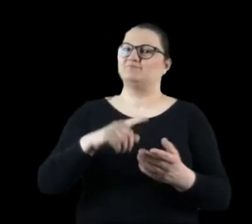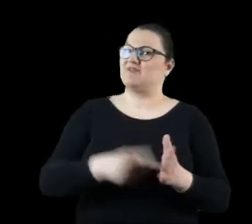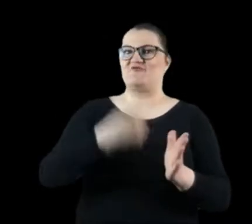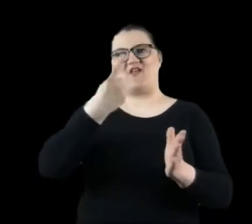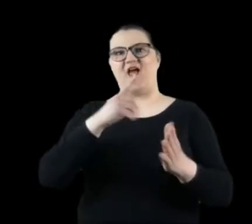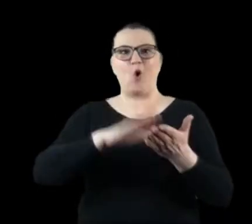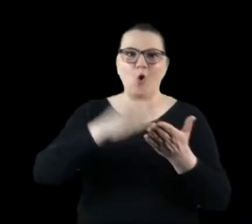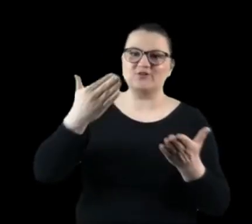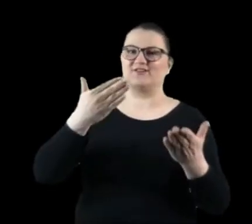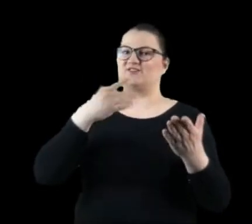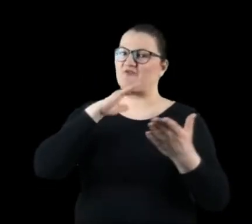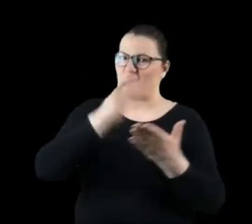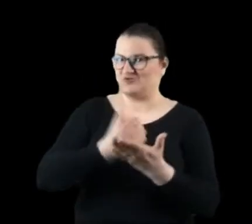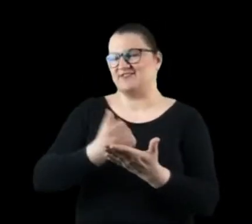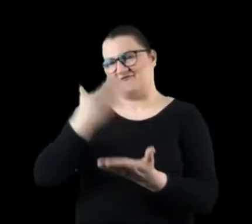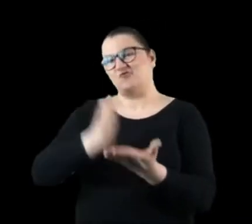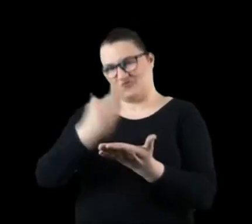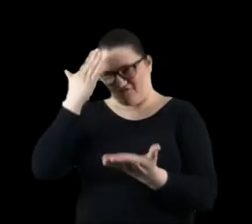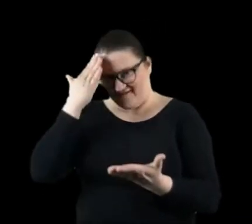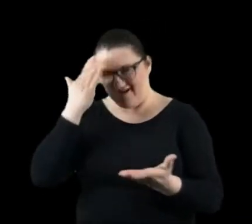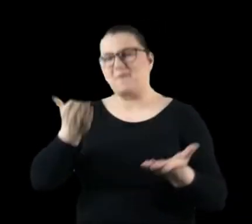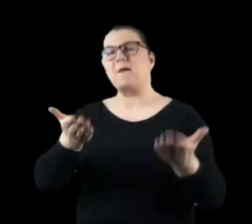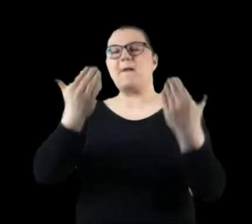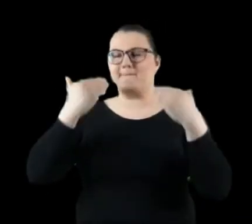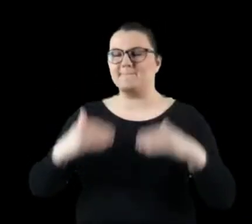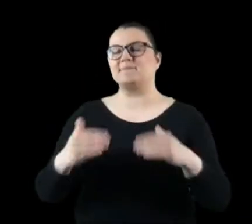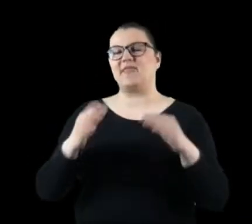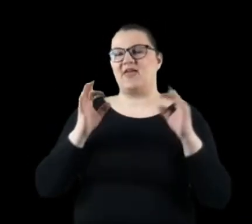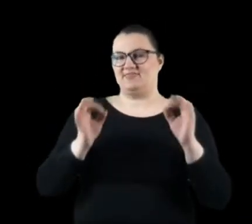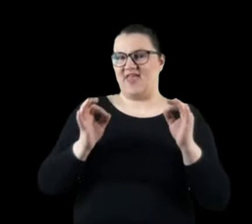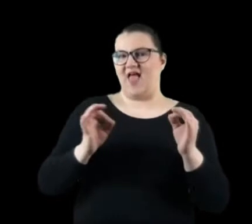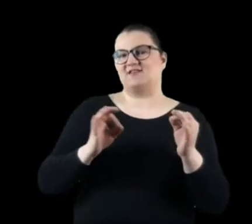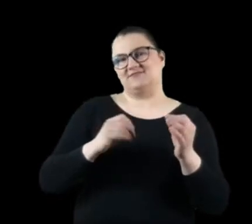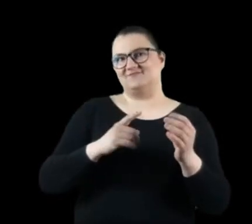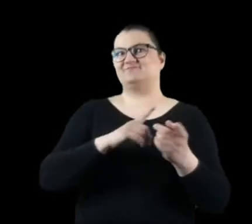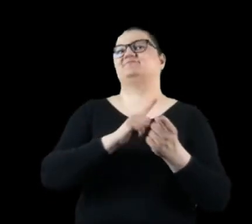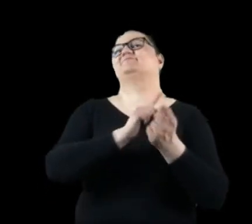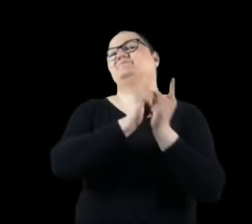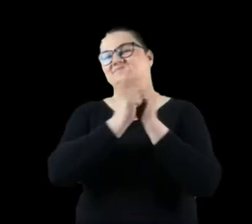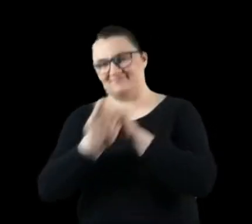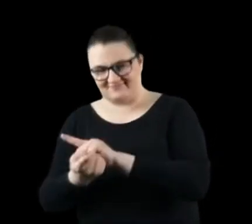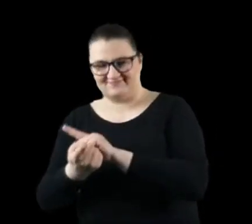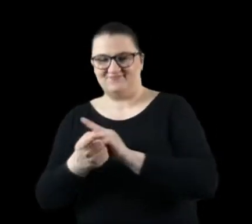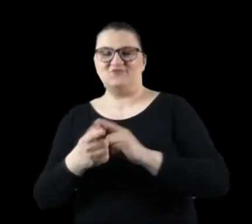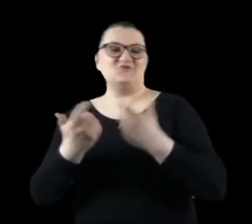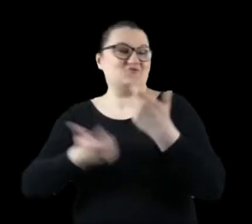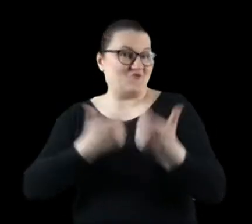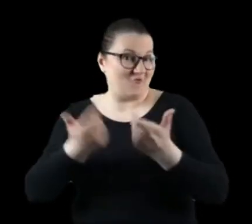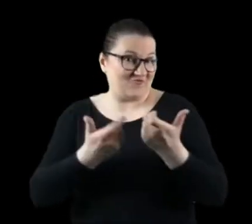jak ją wykorzystywano. Tak więc przekształćmy te informacje dla swoim korzyść i zbudujmy swoją